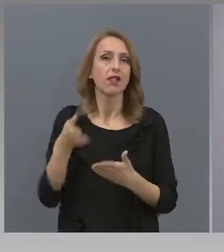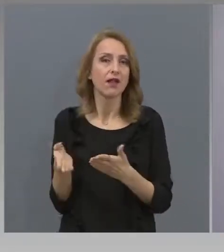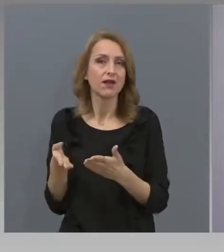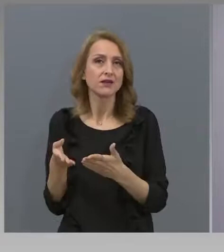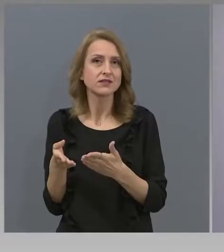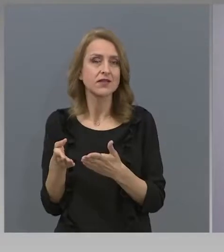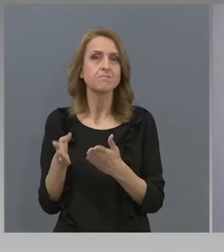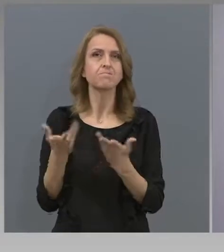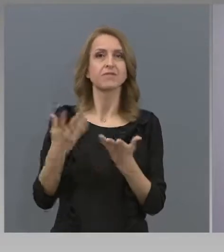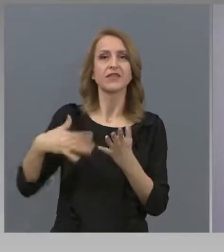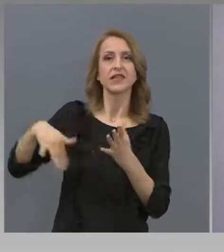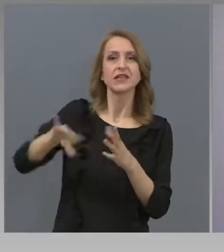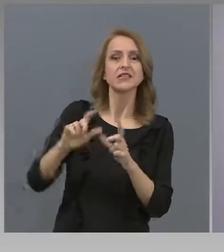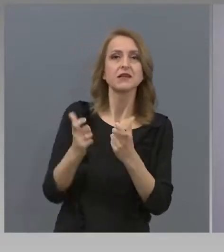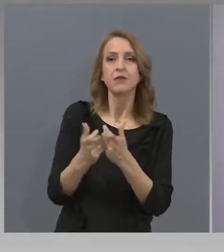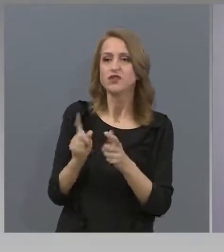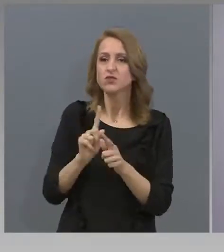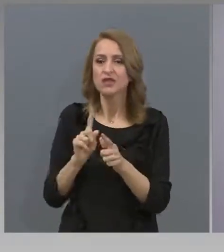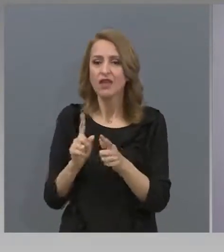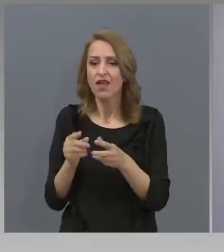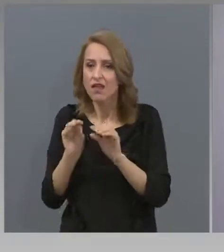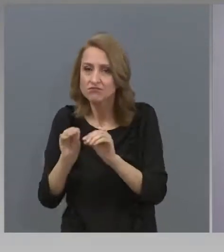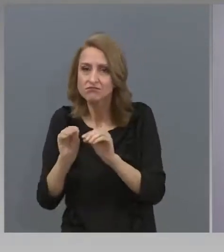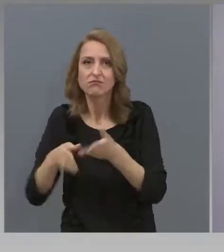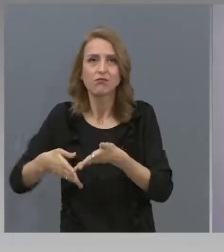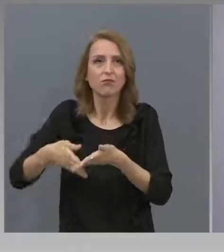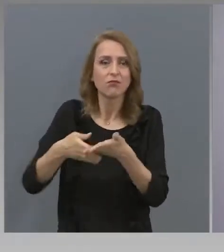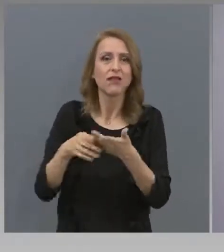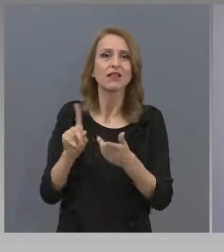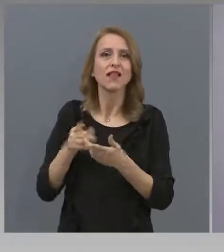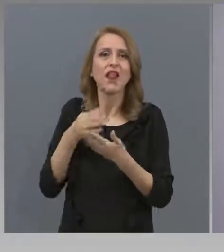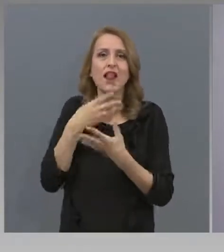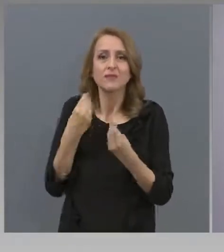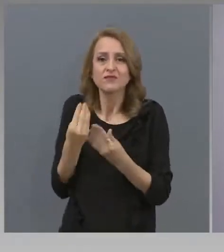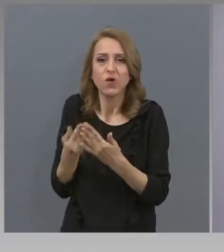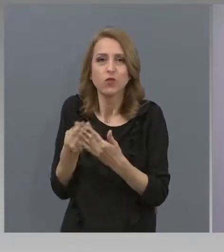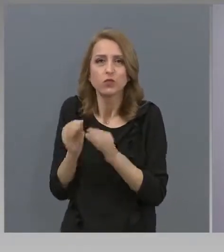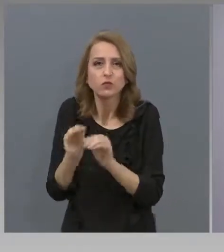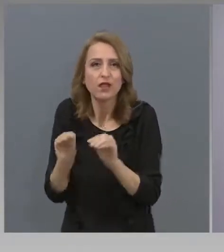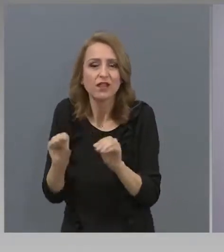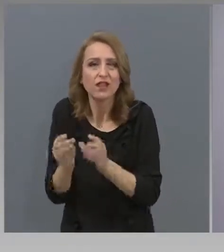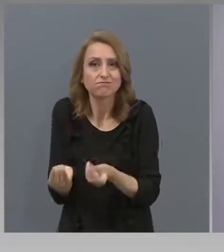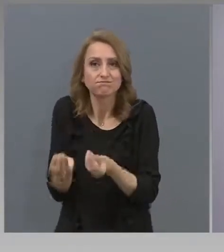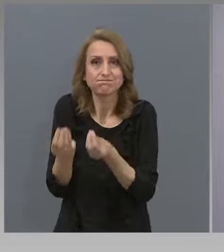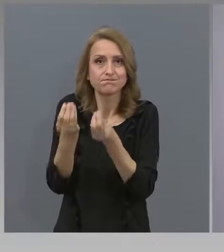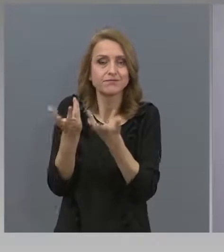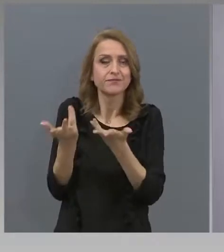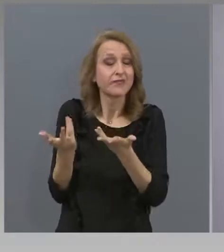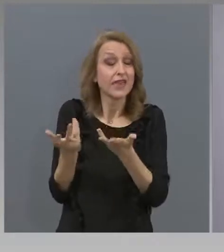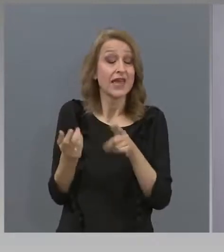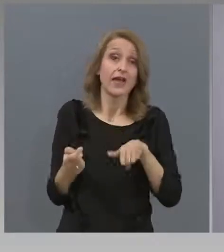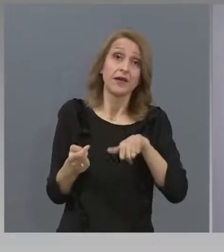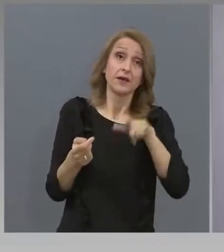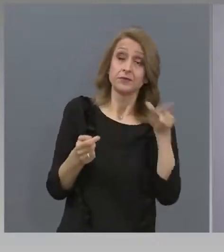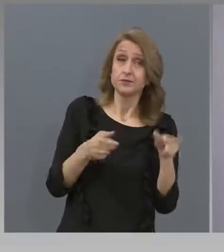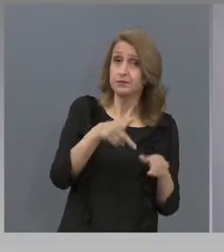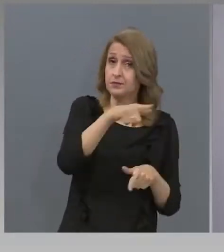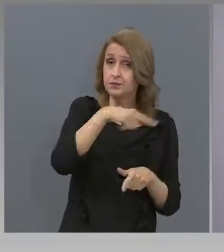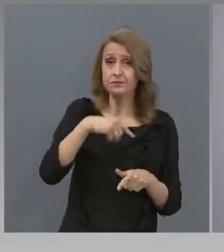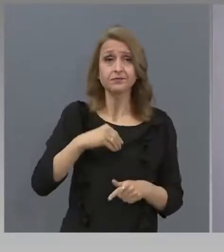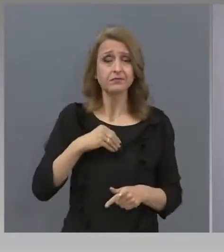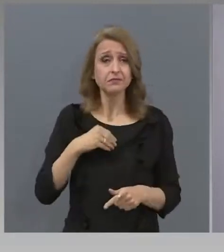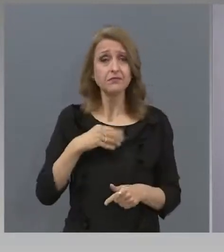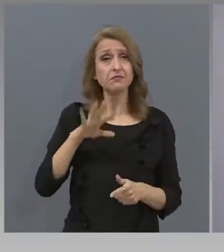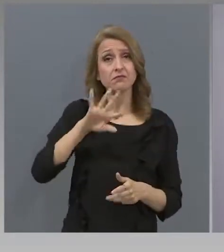които са от семейството, в които липсва отношение към образованието. По отношение на това, че някой могат да се почувстват